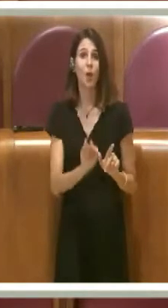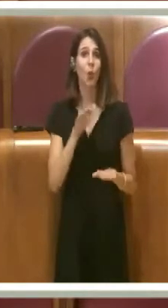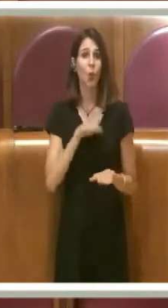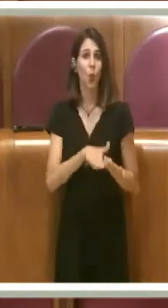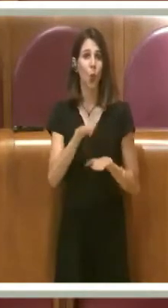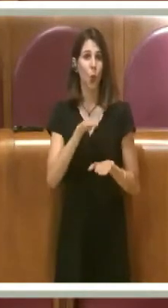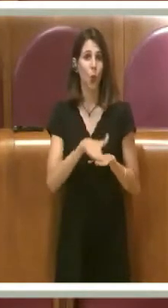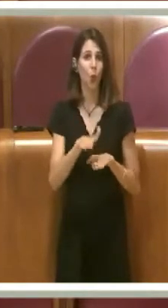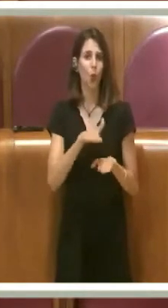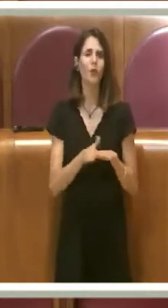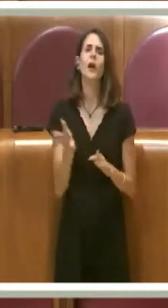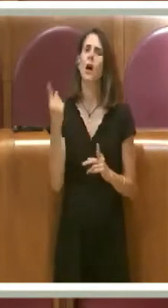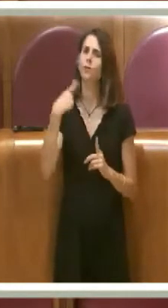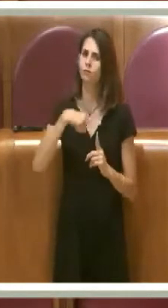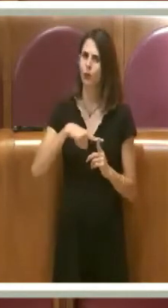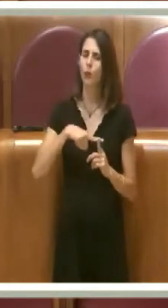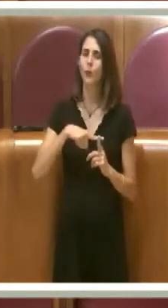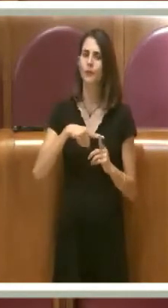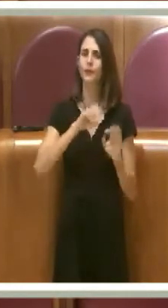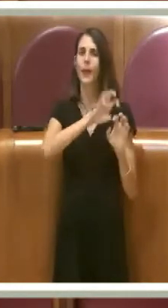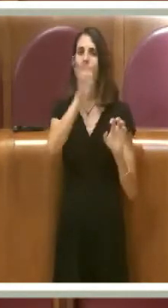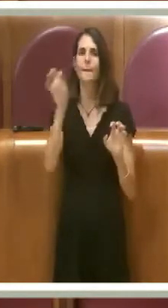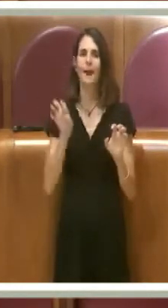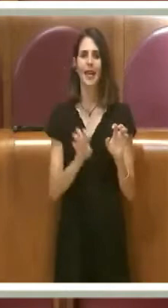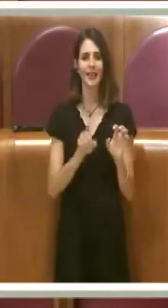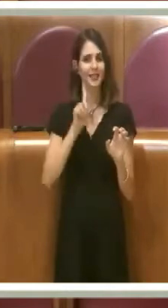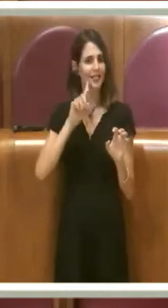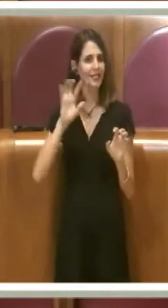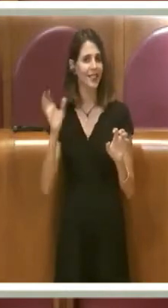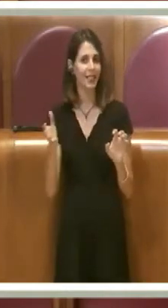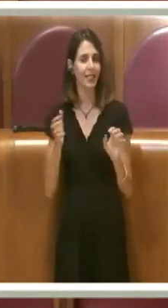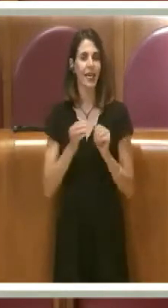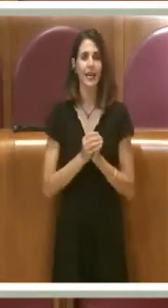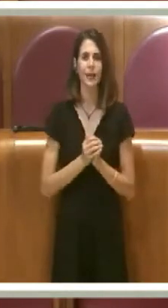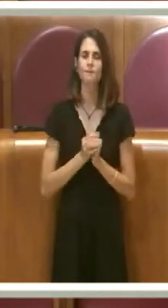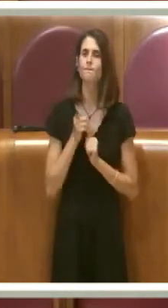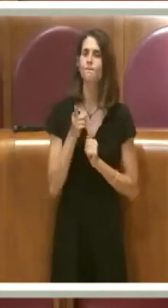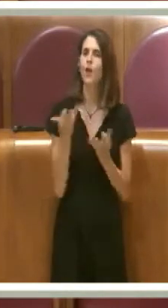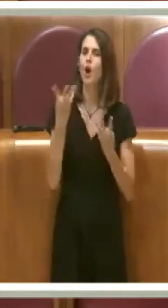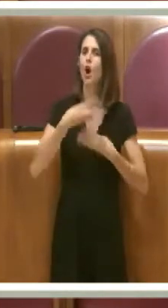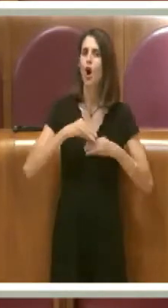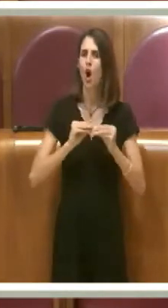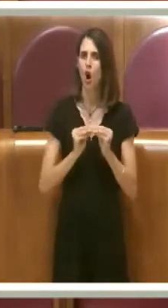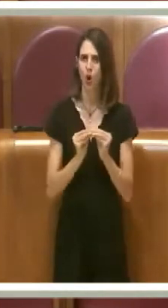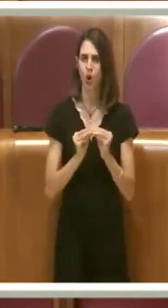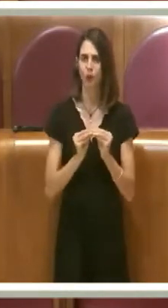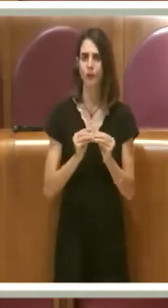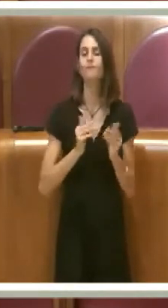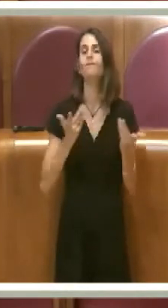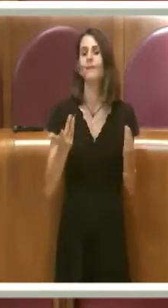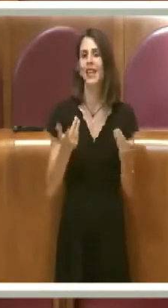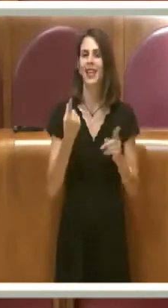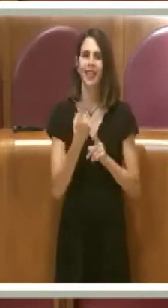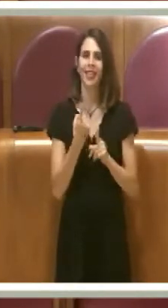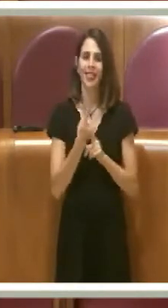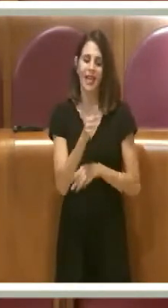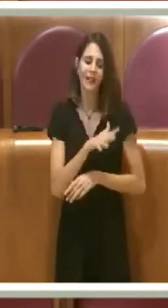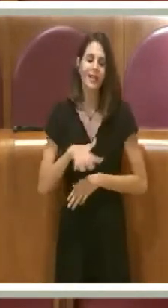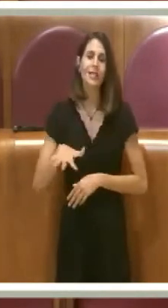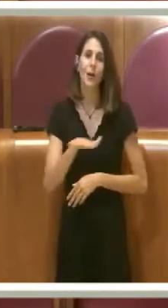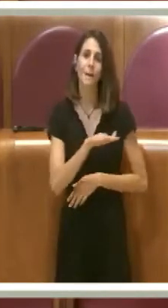paesi stranieri, dove vige la logica di prendersi cura per l'appunto di un bene comune